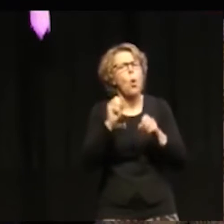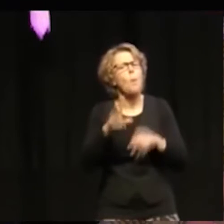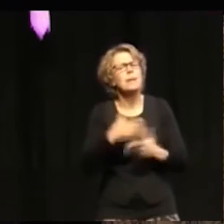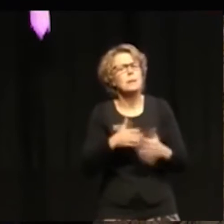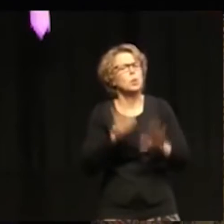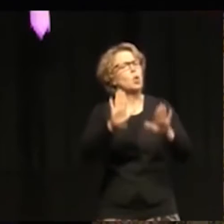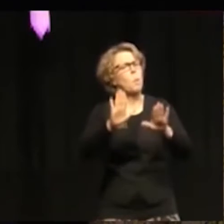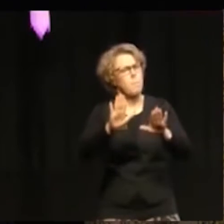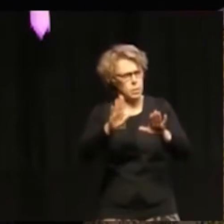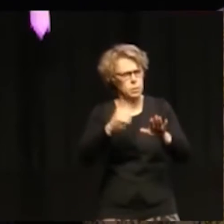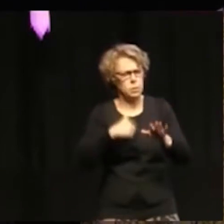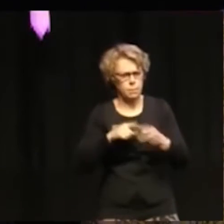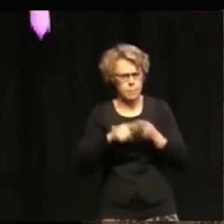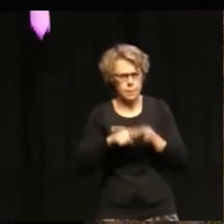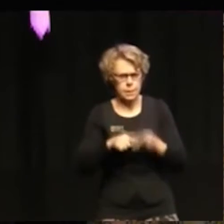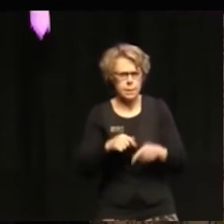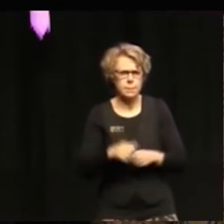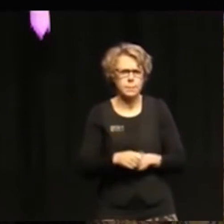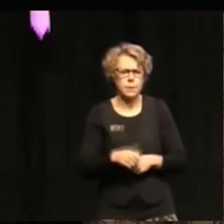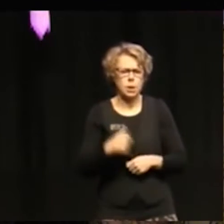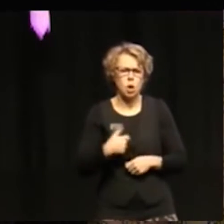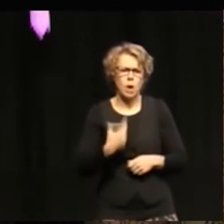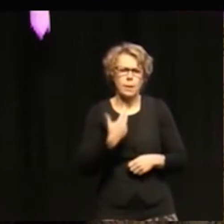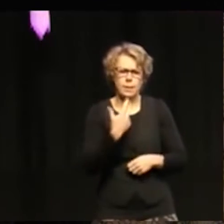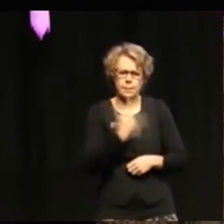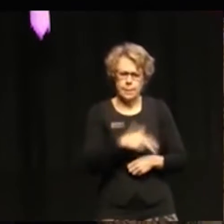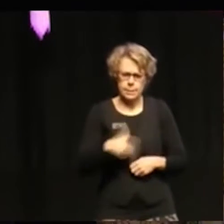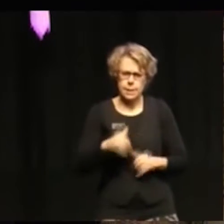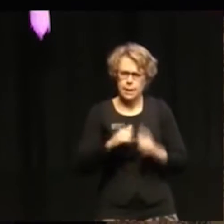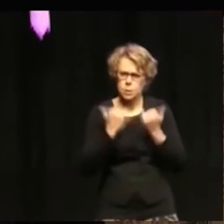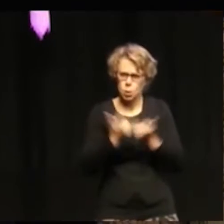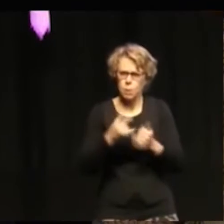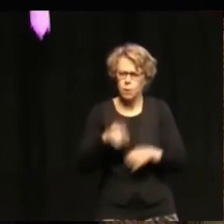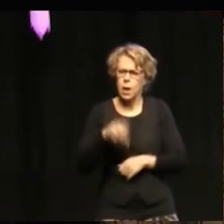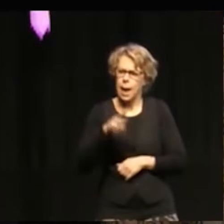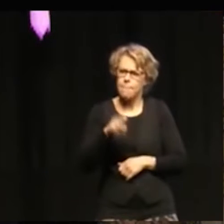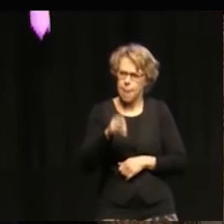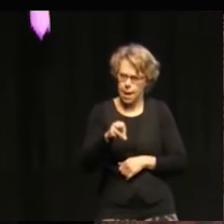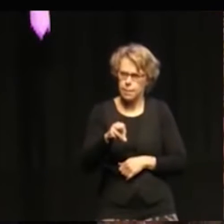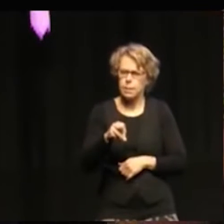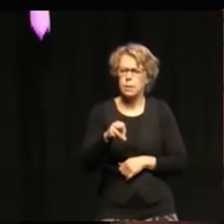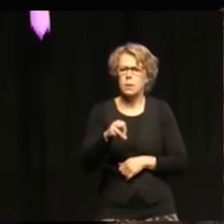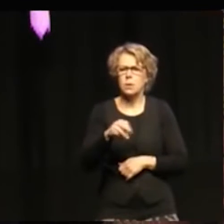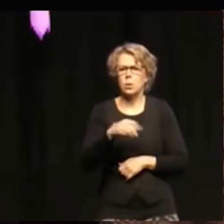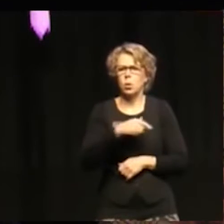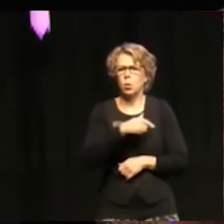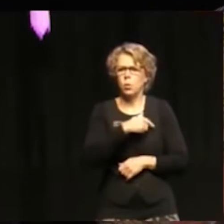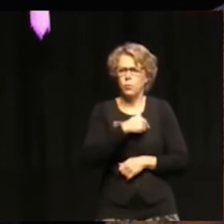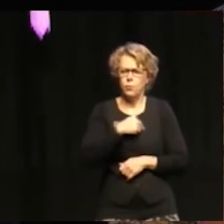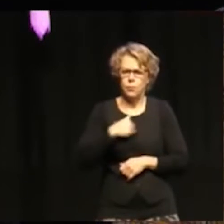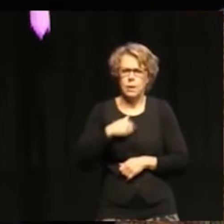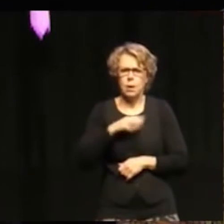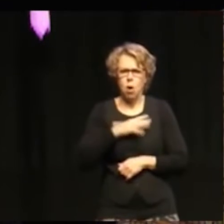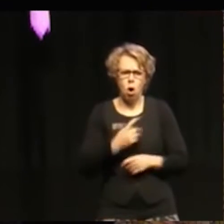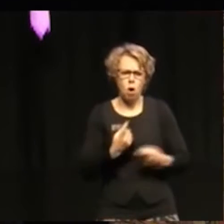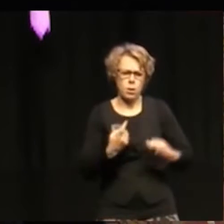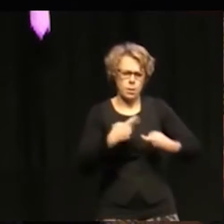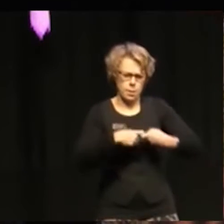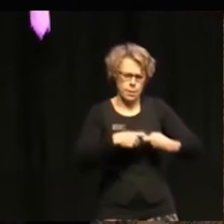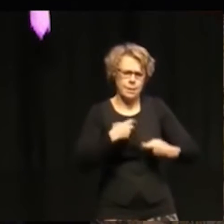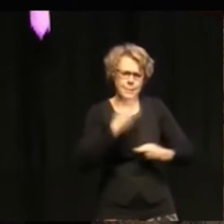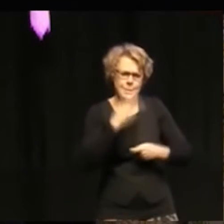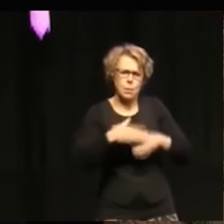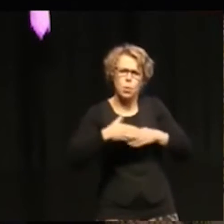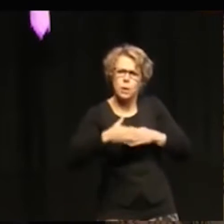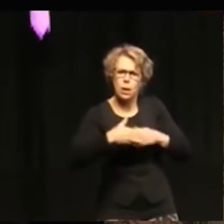Jag kommer från Dansk Institut för Menneskerettigheder och vi har ett särligt program der adresserer sammenhängen mellem menneskerettigheder